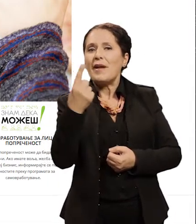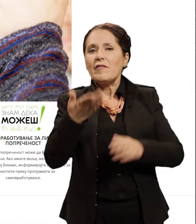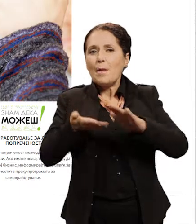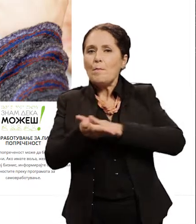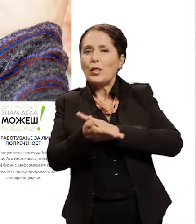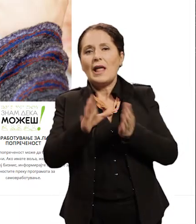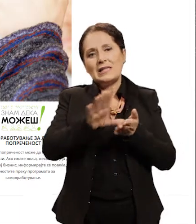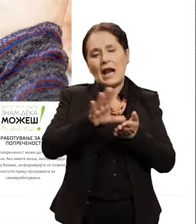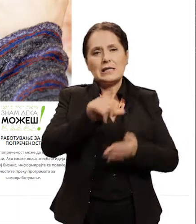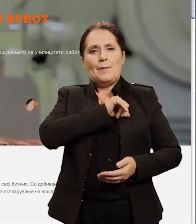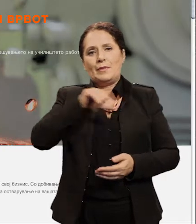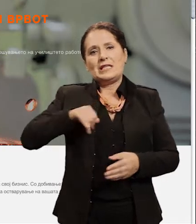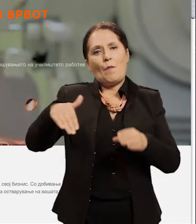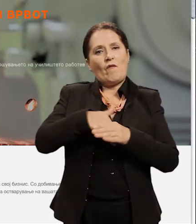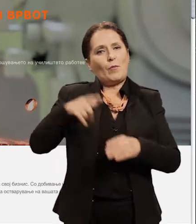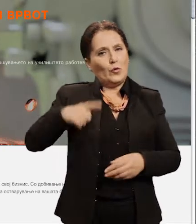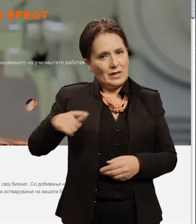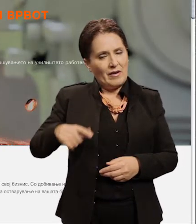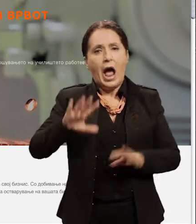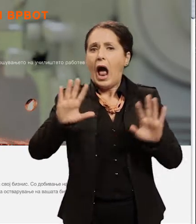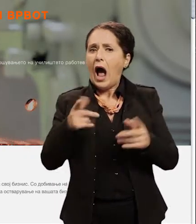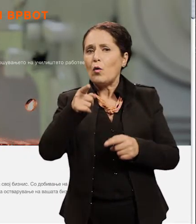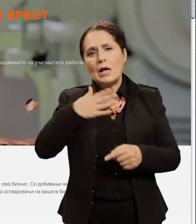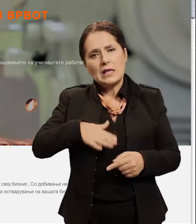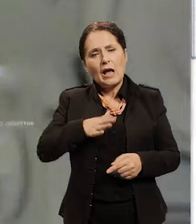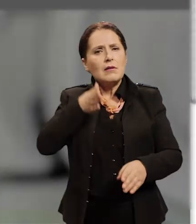секоја подстраница. Изберете го јазикот.